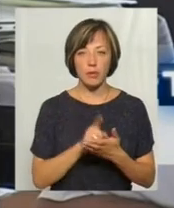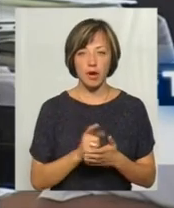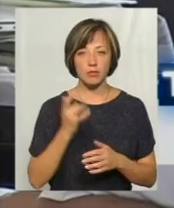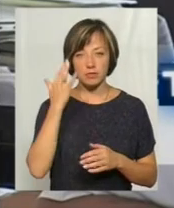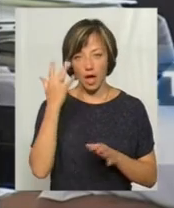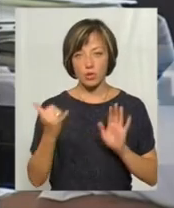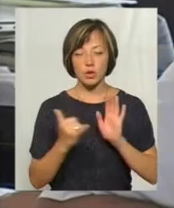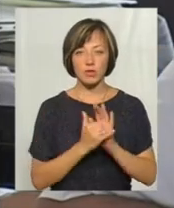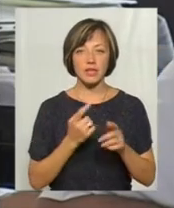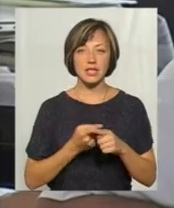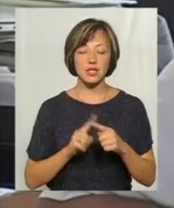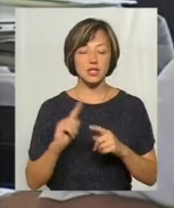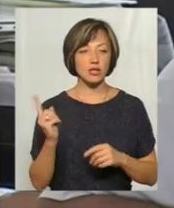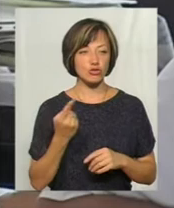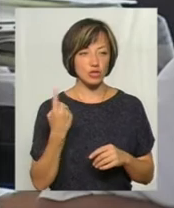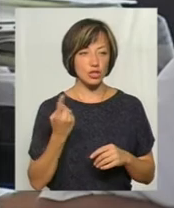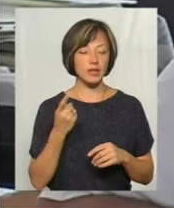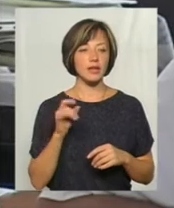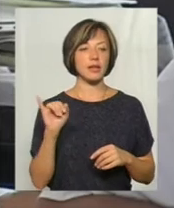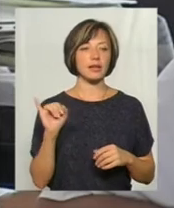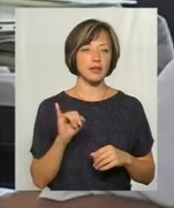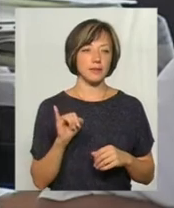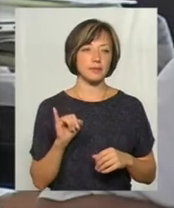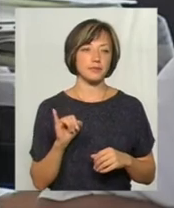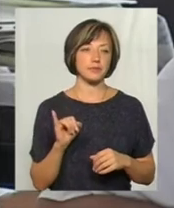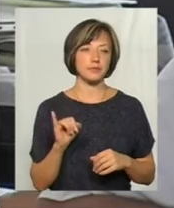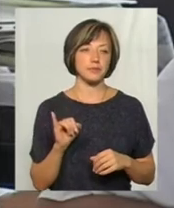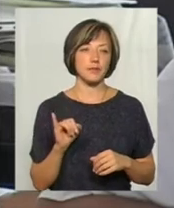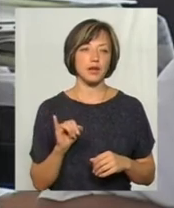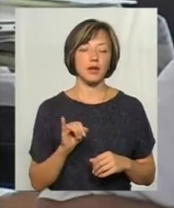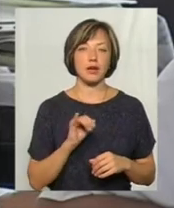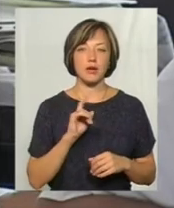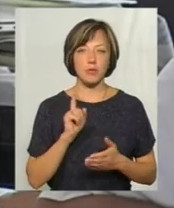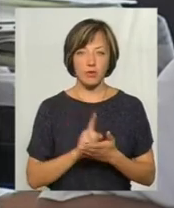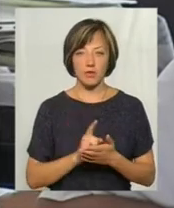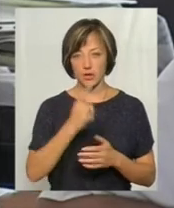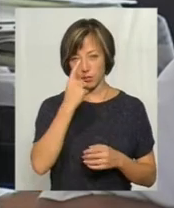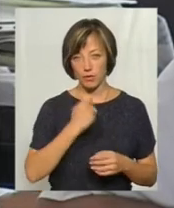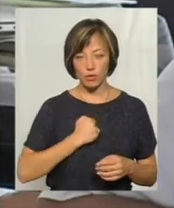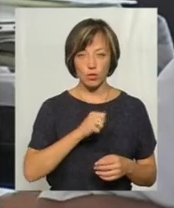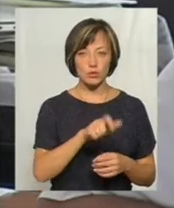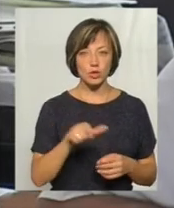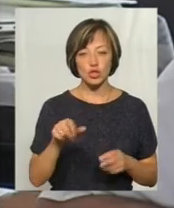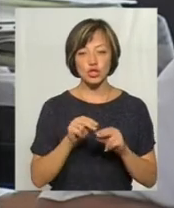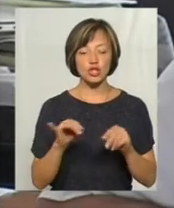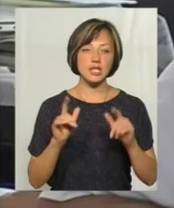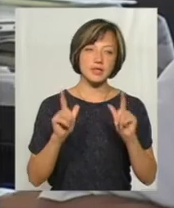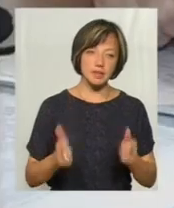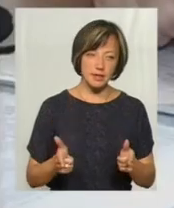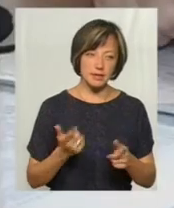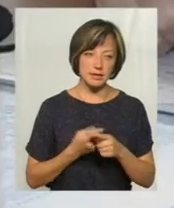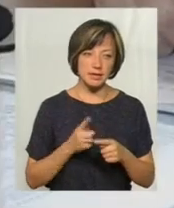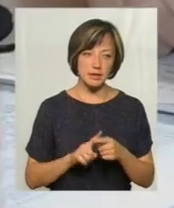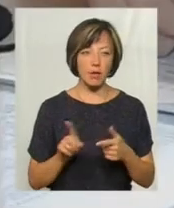встановити ці прилади, і вони нам мають повідомити, чи вони згідні з цим,